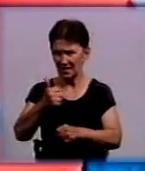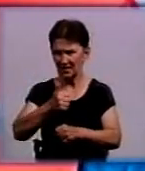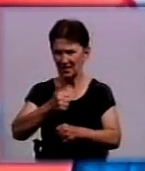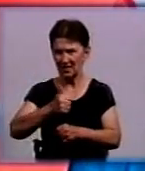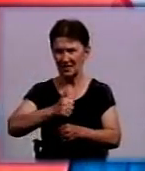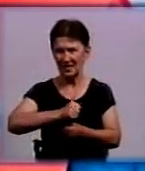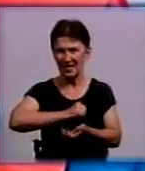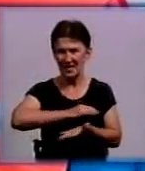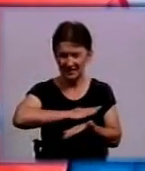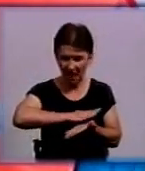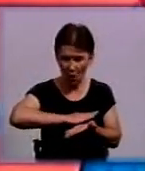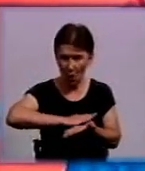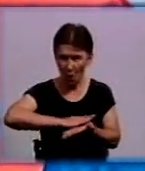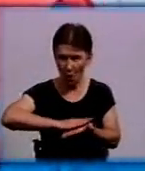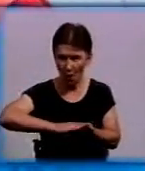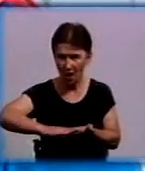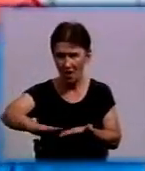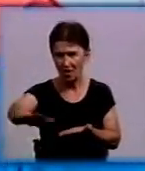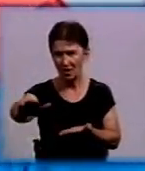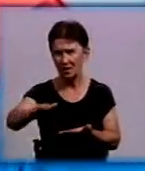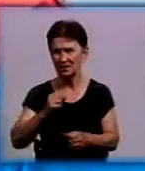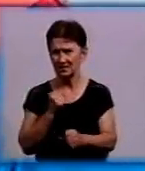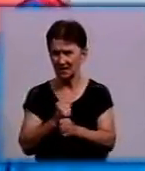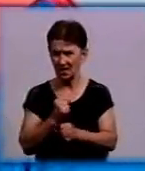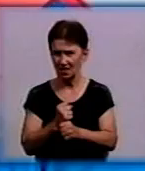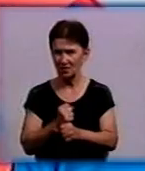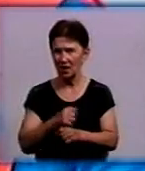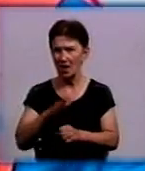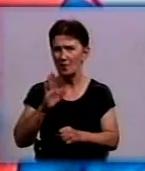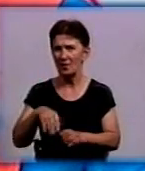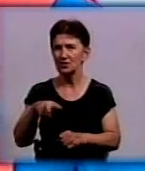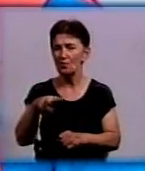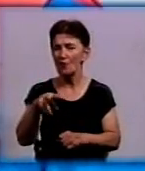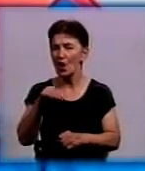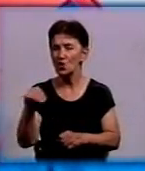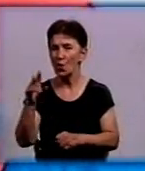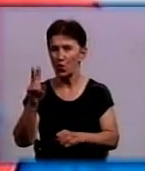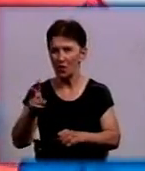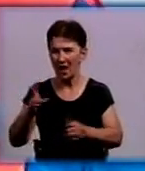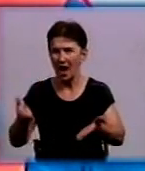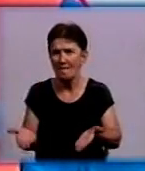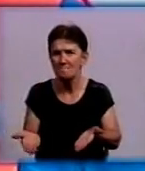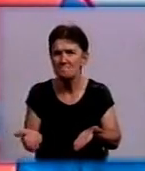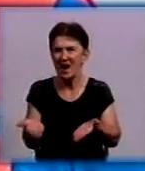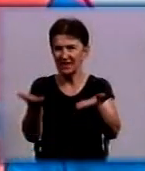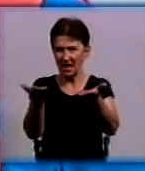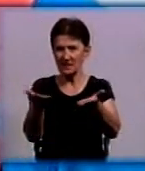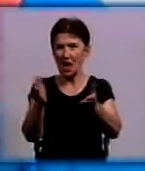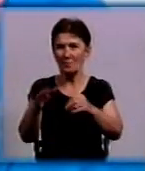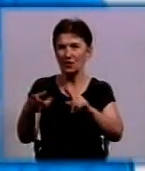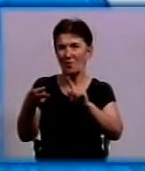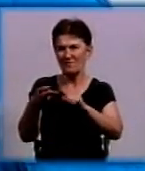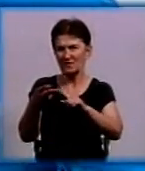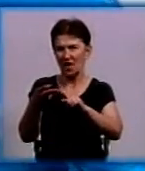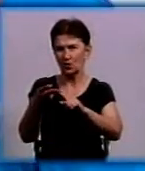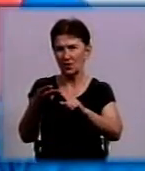протянути, вот такий вообще закон. Потім люків підняти, аж второй слой пройти. А